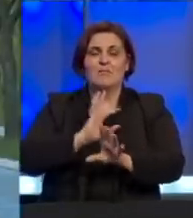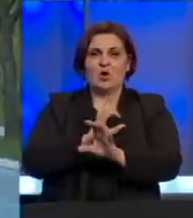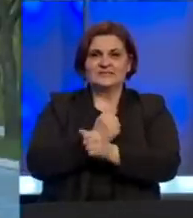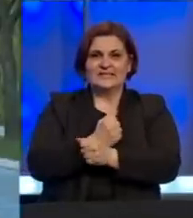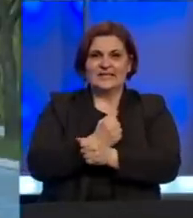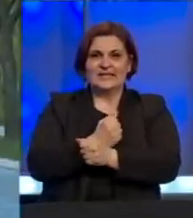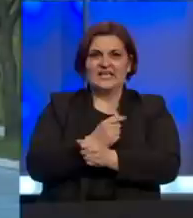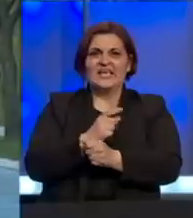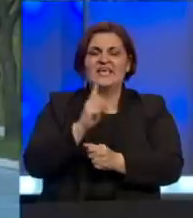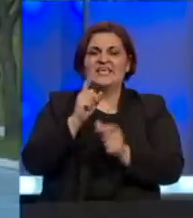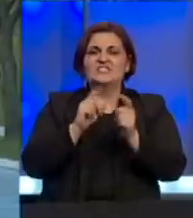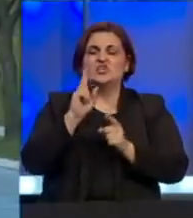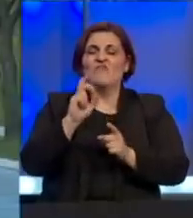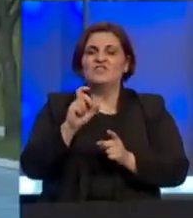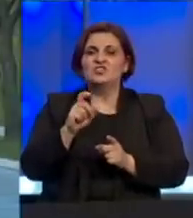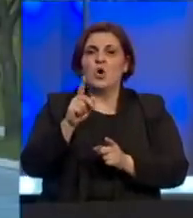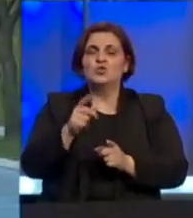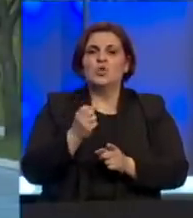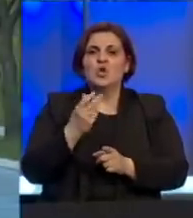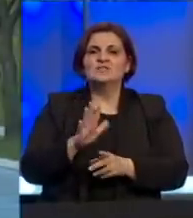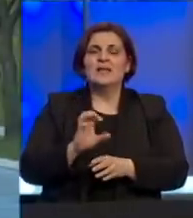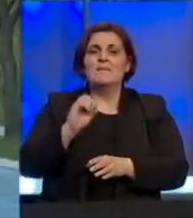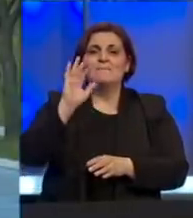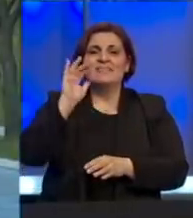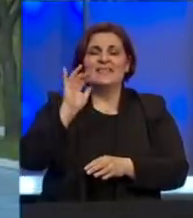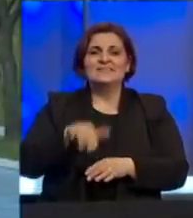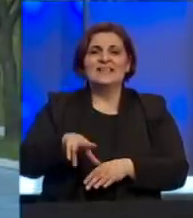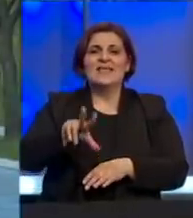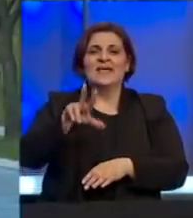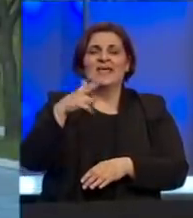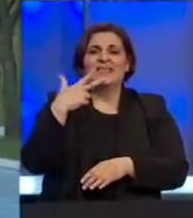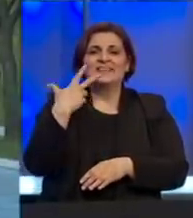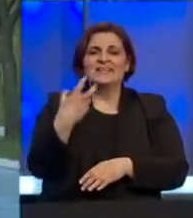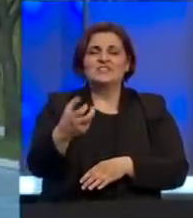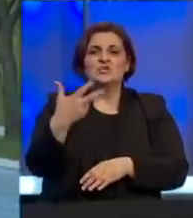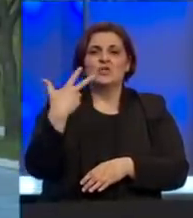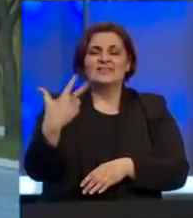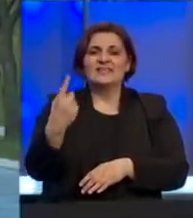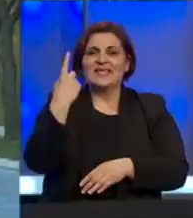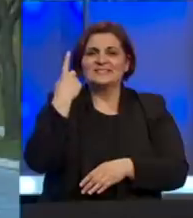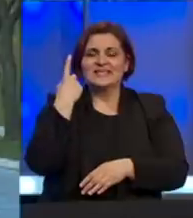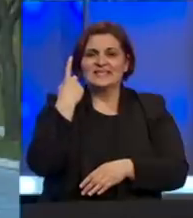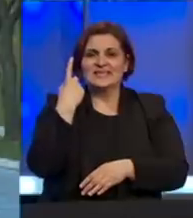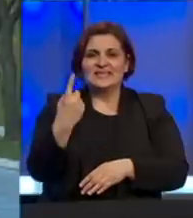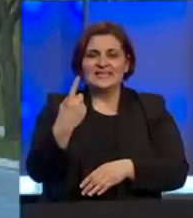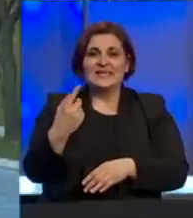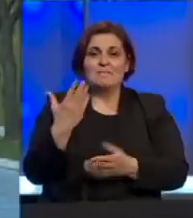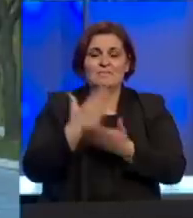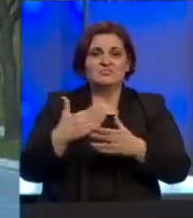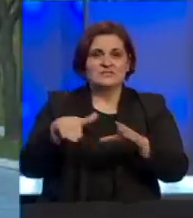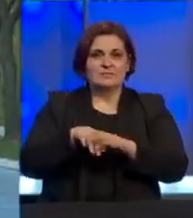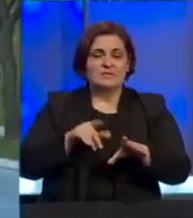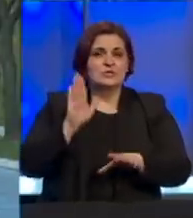Hercegovine, Šerif Isović. Dakle, to je broj 15.331 zaposleni.